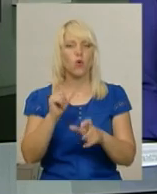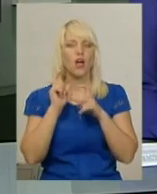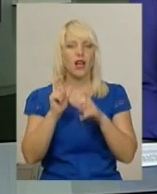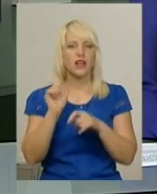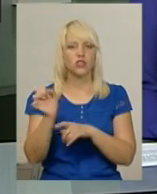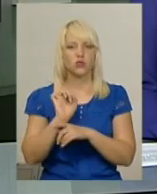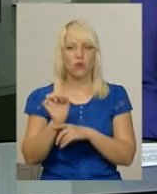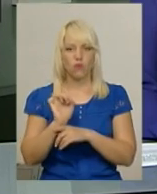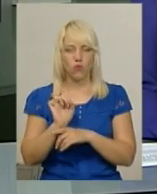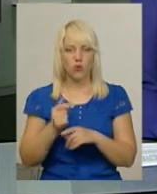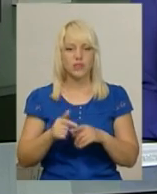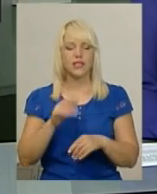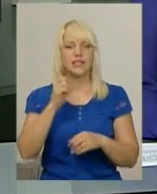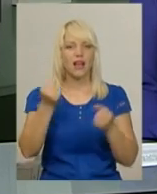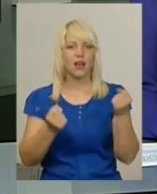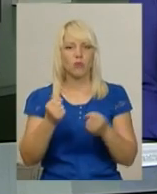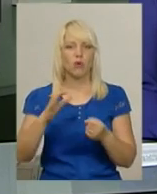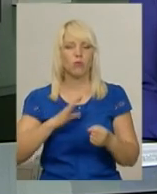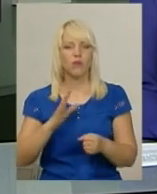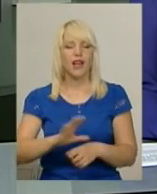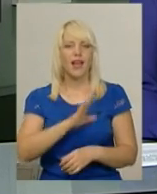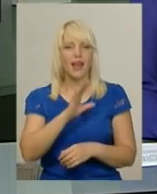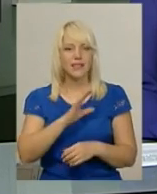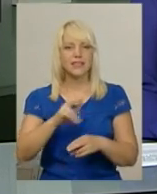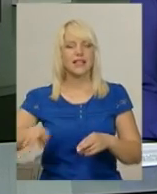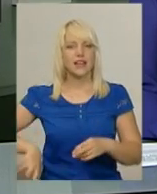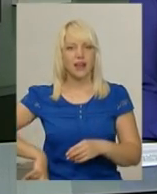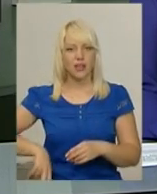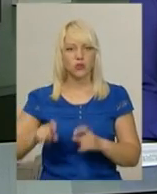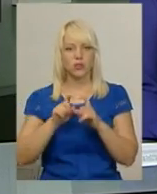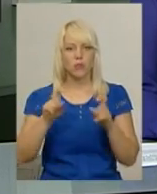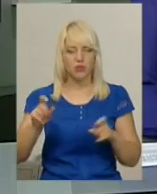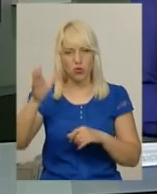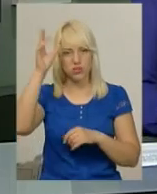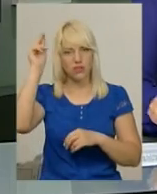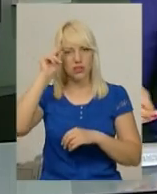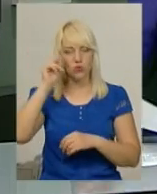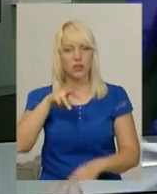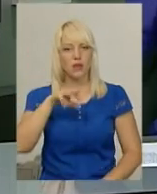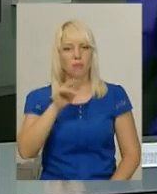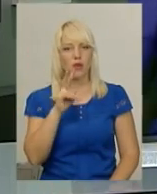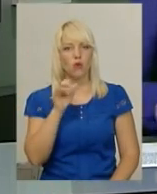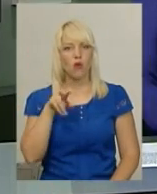За кермом Легковика був екс-директор Департаменту освіти та науки Хмельницької міськради Роман Миколаїв.